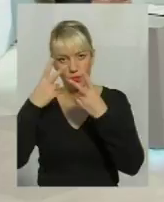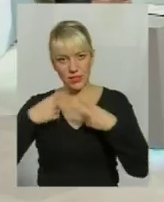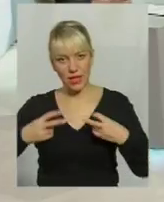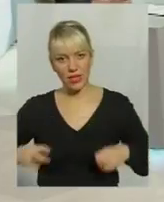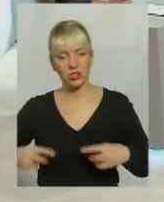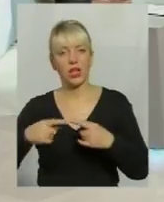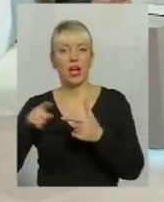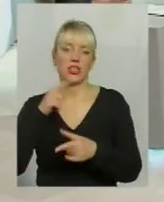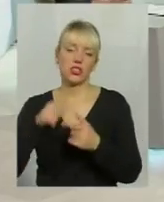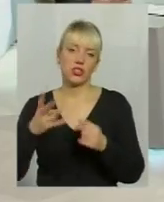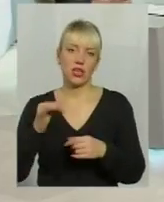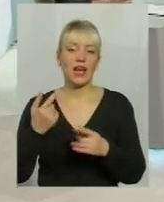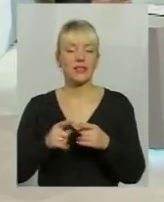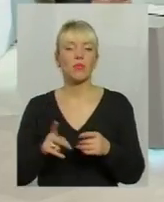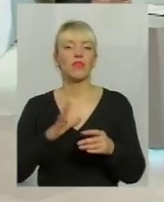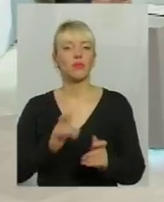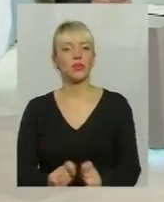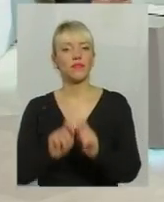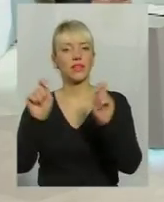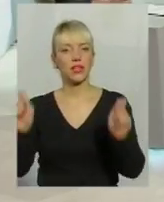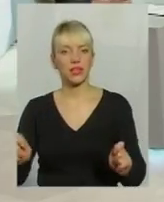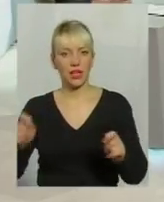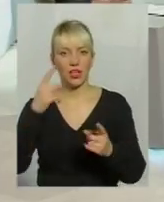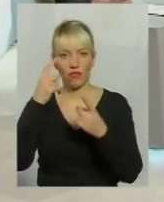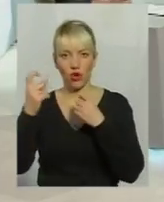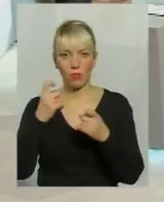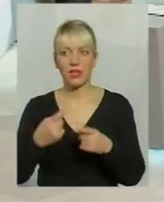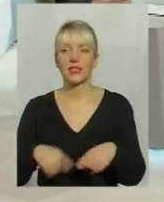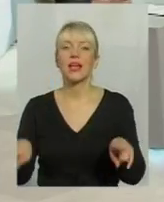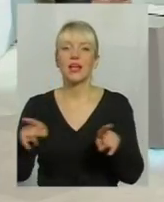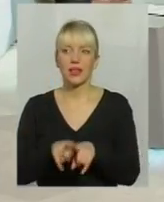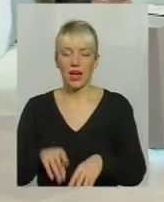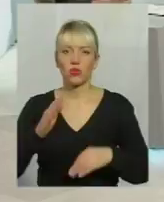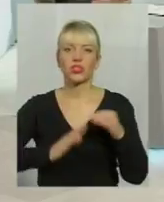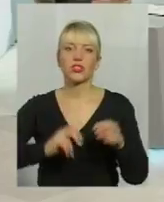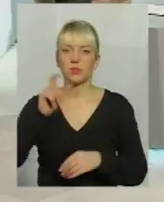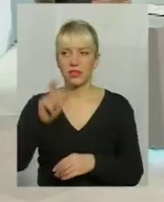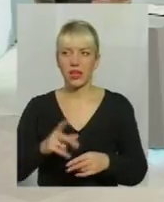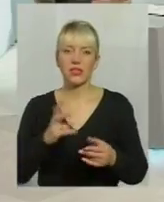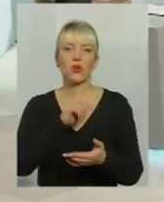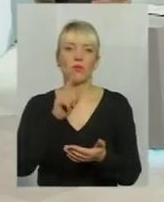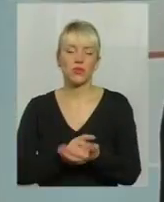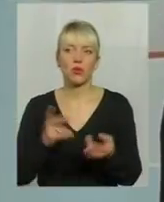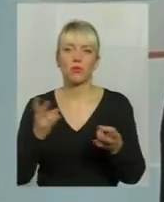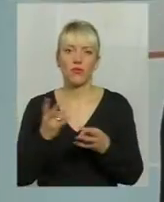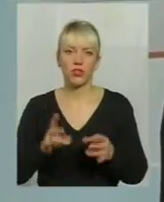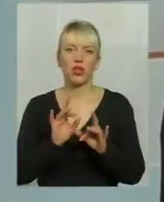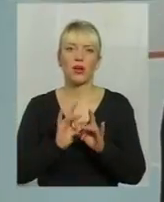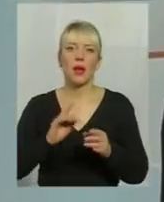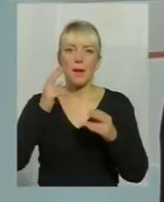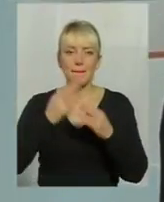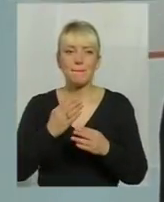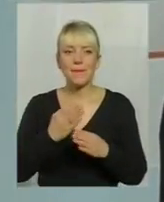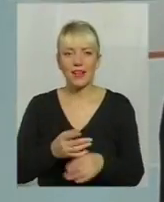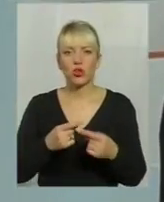має бути відкрита інформація, і з цього починається робота. Також спеціаліст має обов'язково пояснити методи, за якими